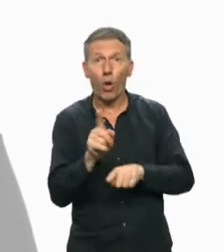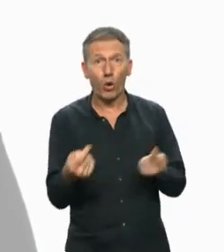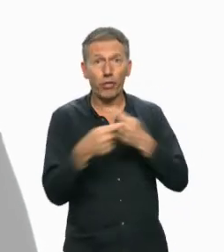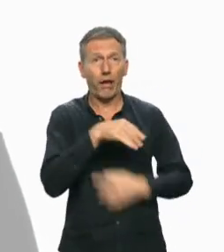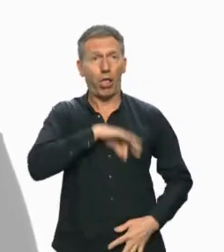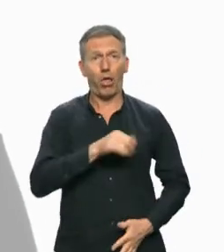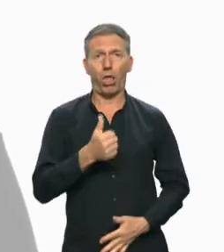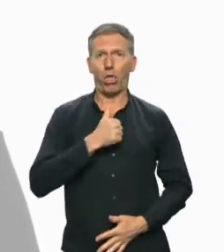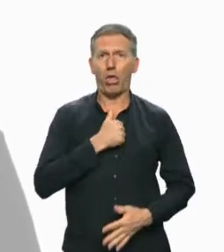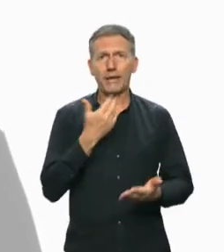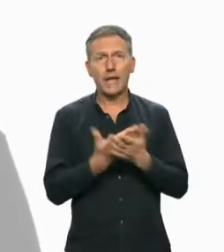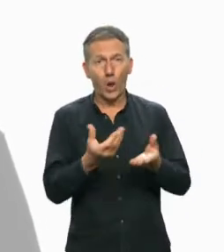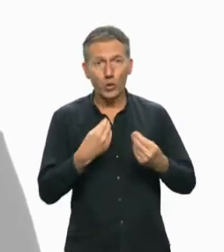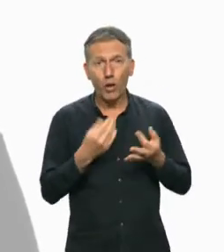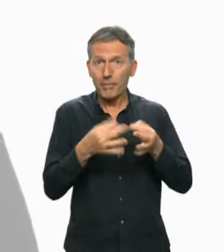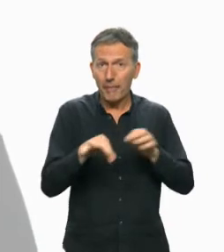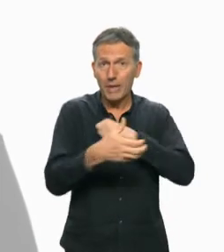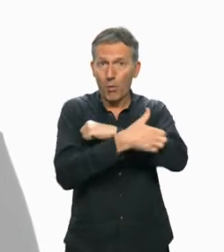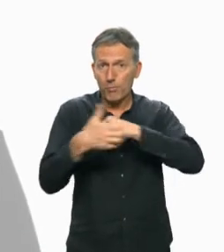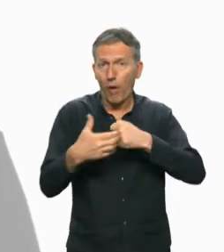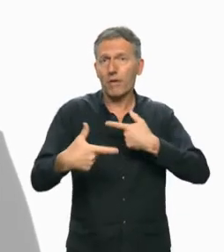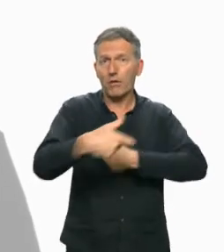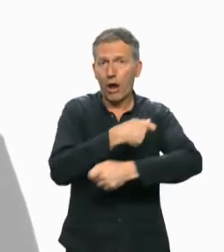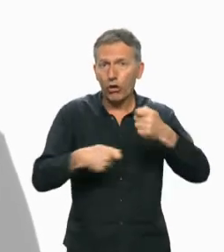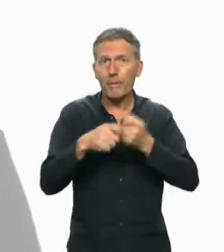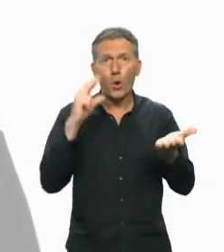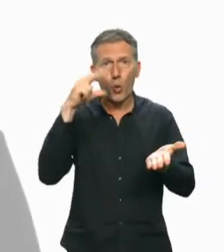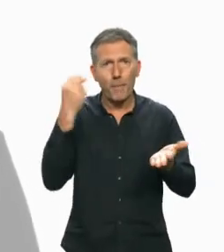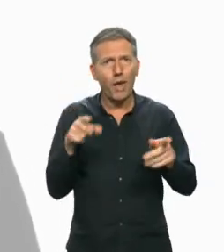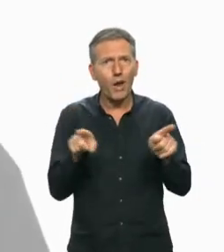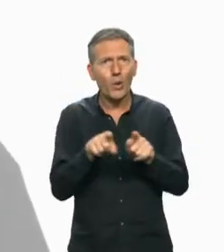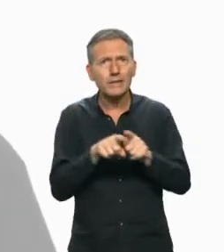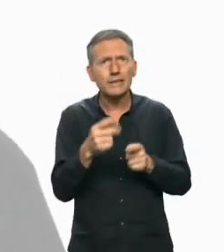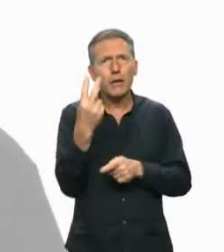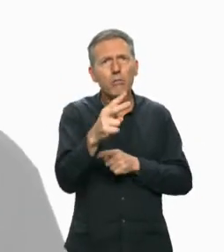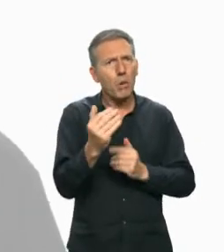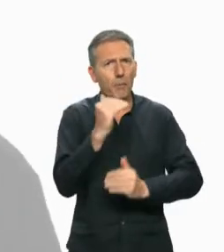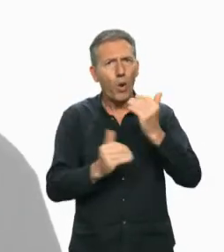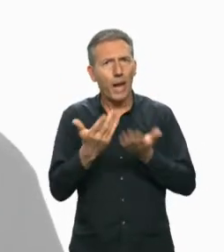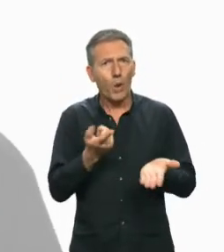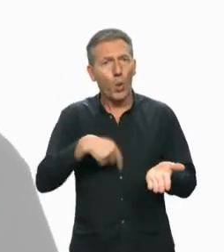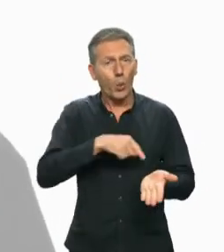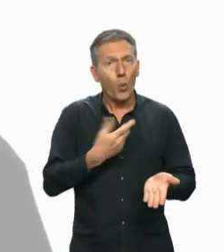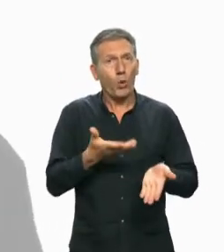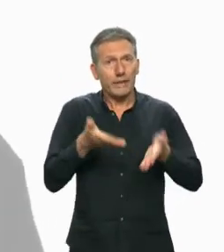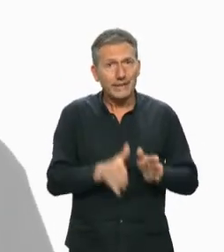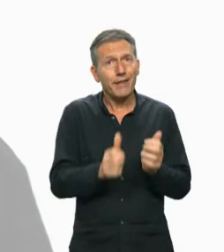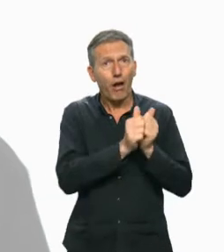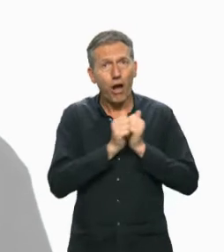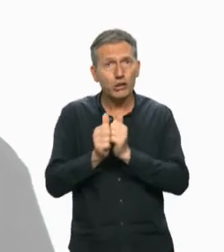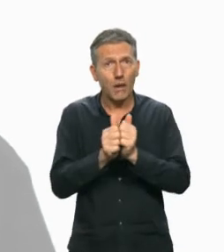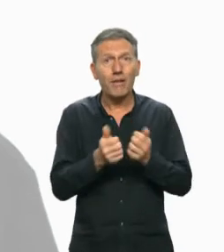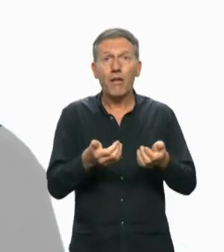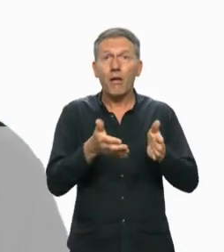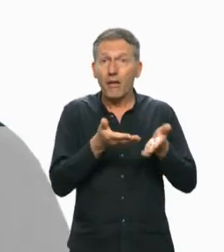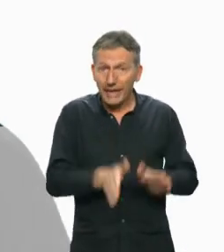que pour servir leurs propres intérêts, des intérêts qui nous appauvrissent économiquement, mais aussi humainement. Notre programme, nous l'avons décidé ensemble,